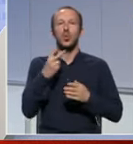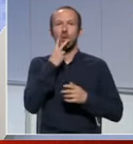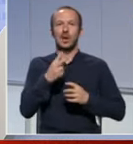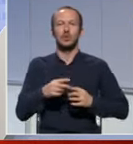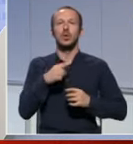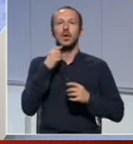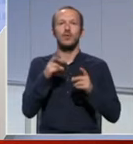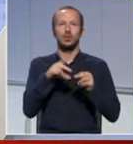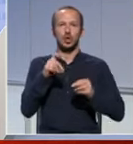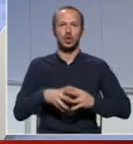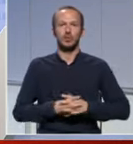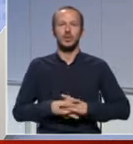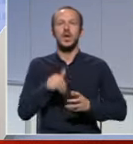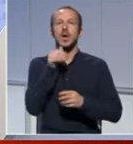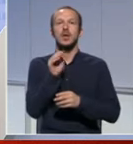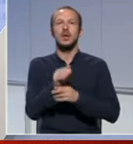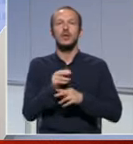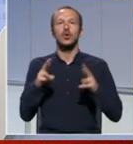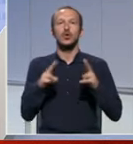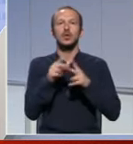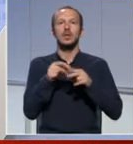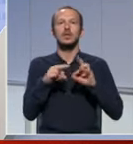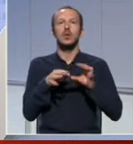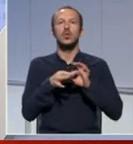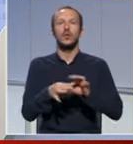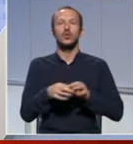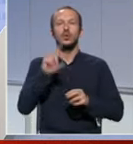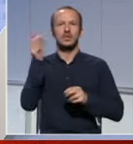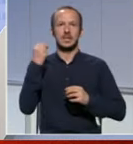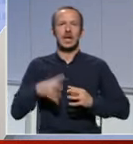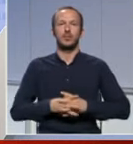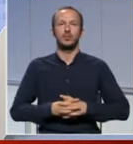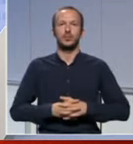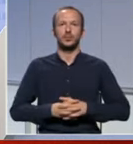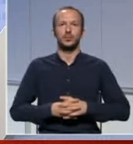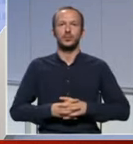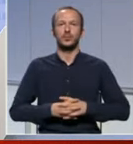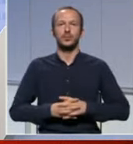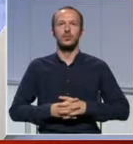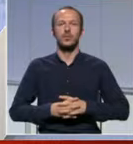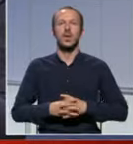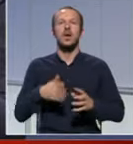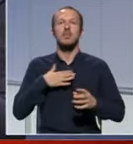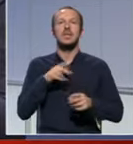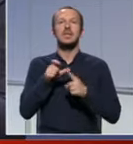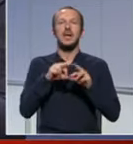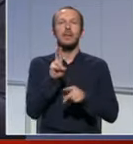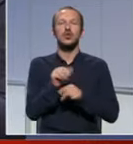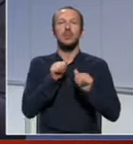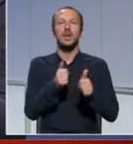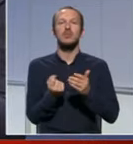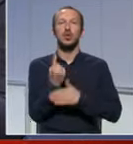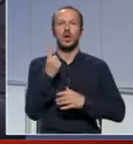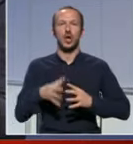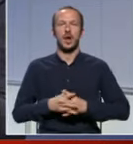pogledu, rekao je Vučić i najavio susret sa rukovodstvom Republike Srpske. Mi s pažnjom pratimo događaje